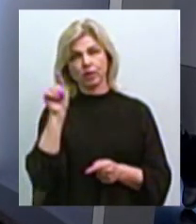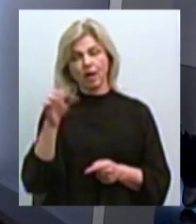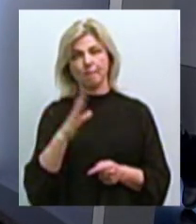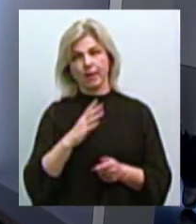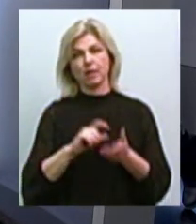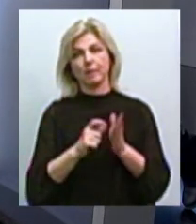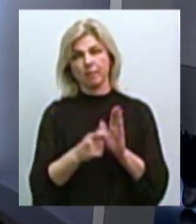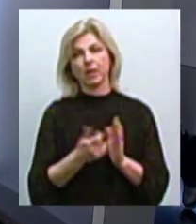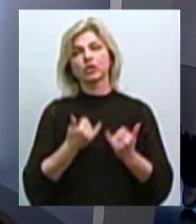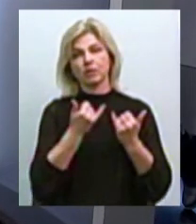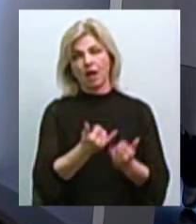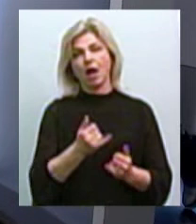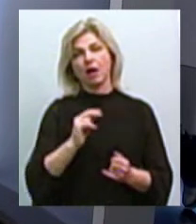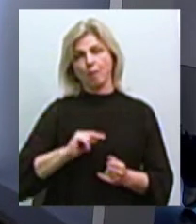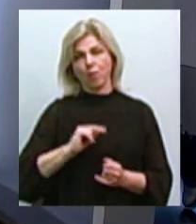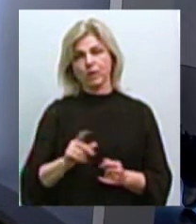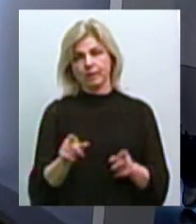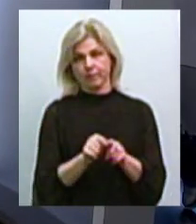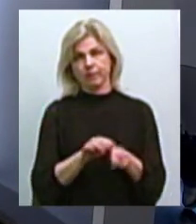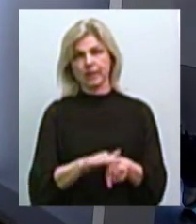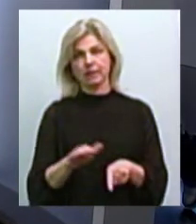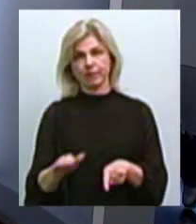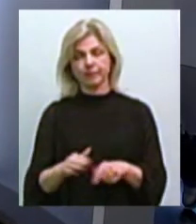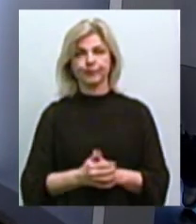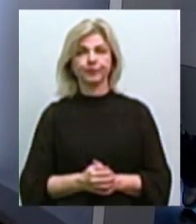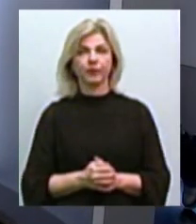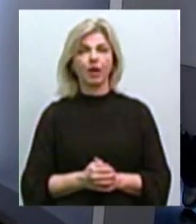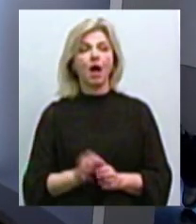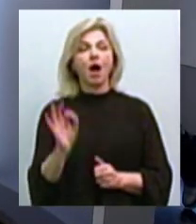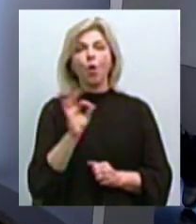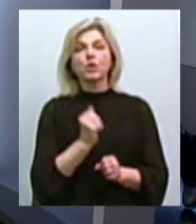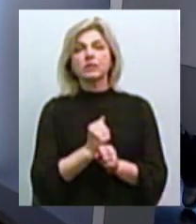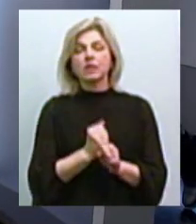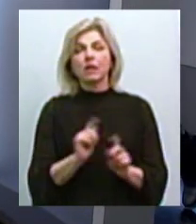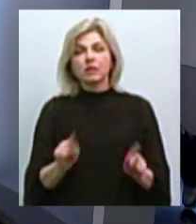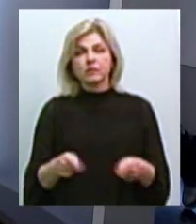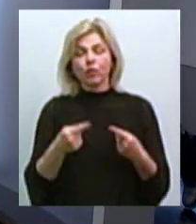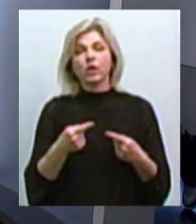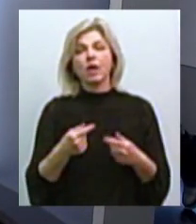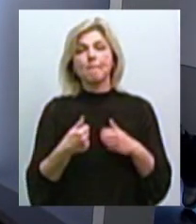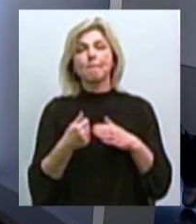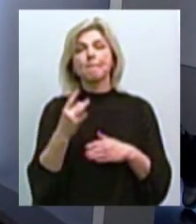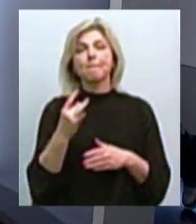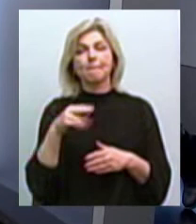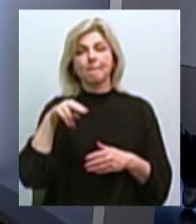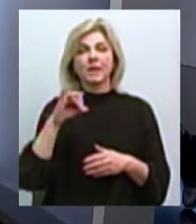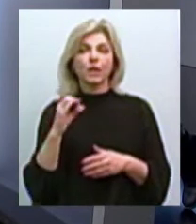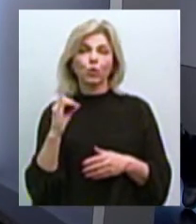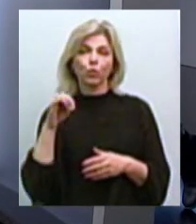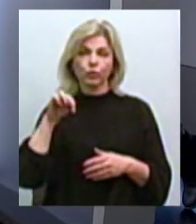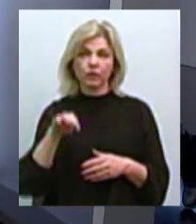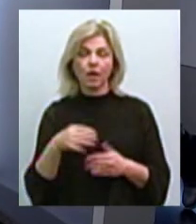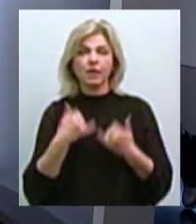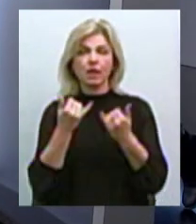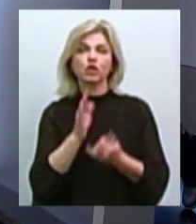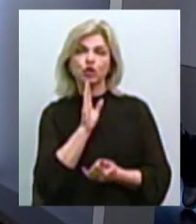роботи з дітьми. А щодо створення притулку для бездомних жінок? Ви сказали, що в